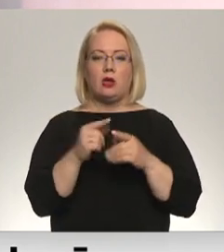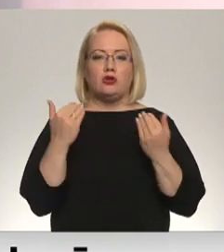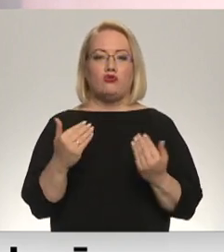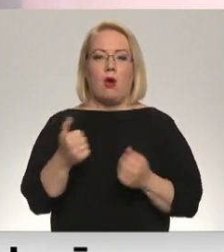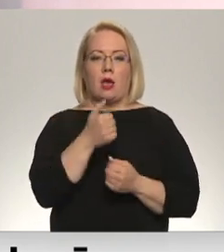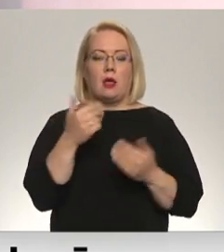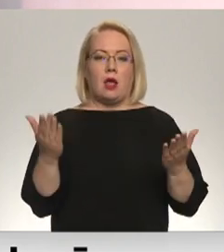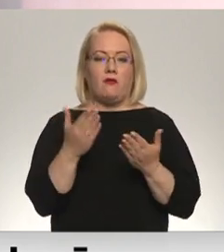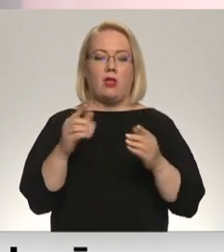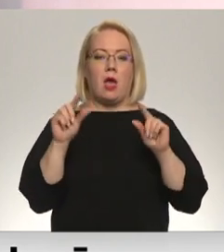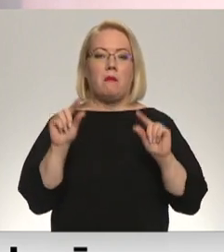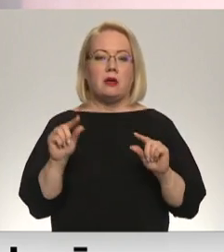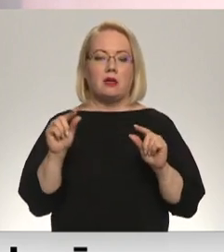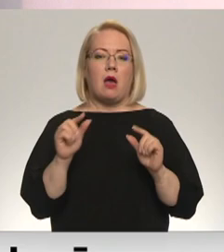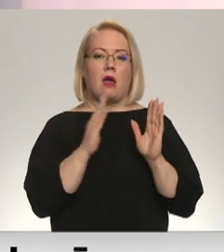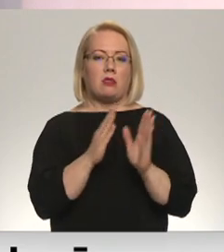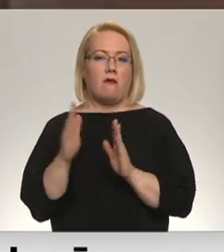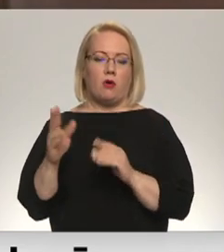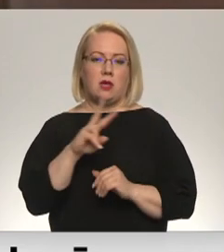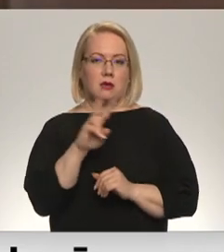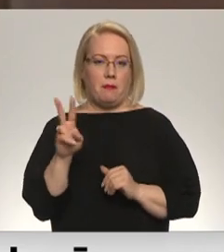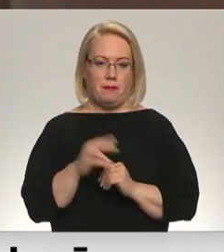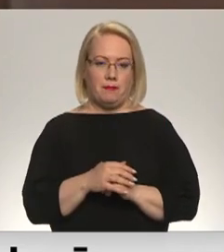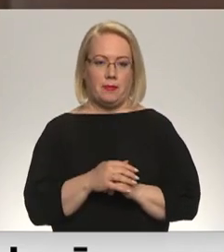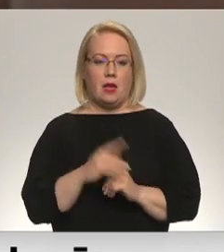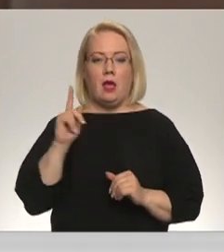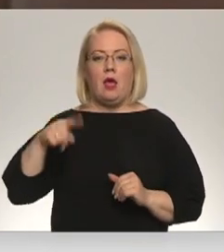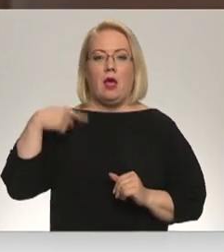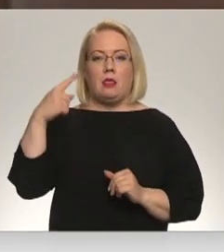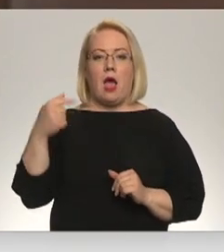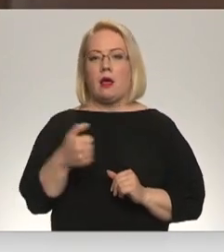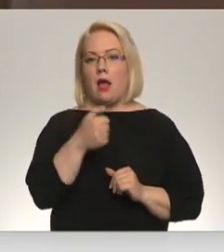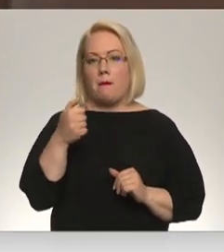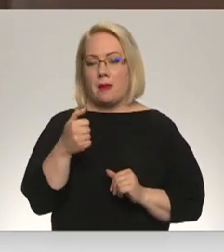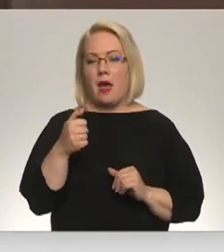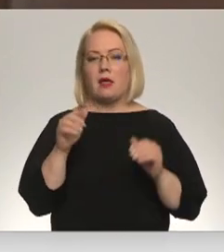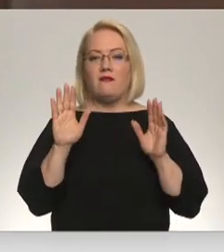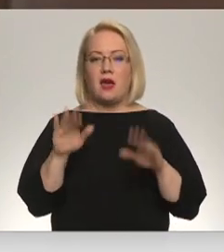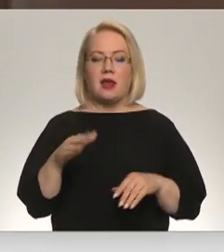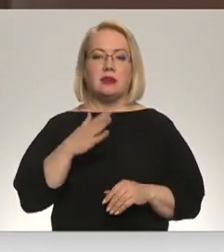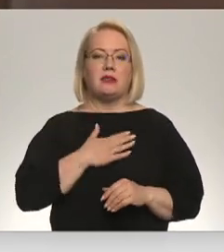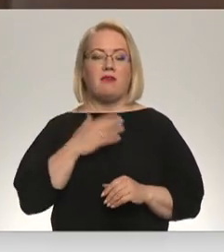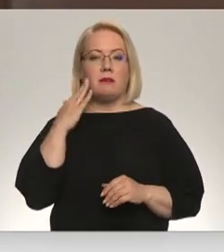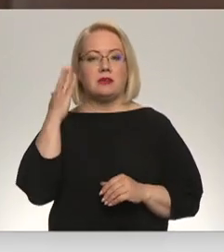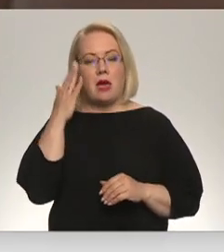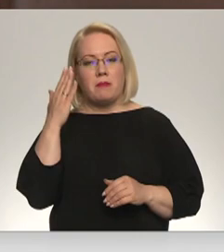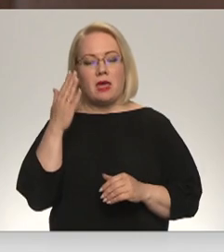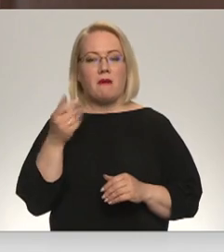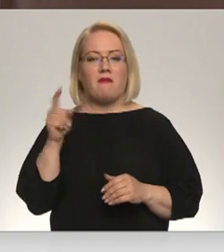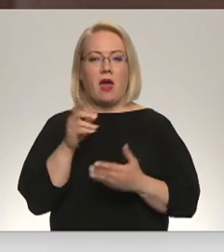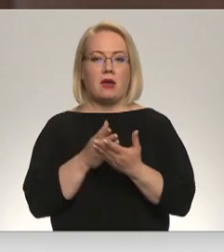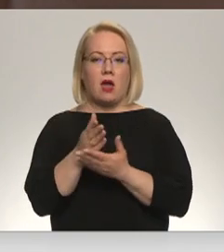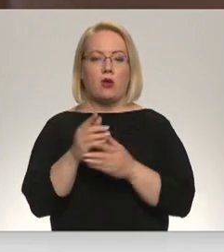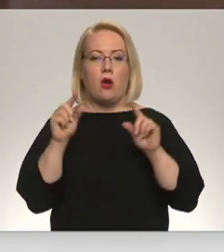ir mazāk kam gatavoties. Nākamgad jau varēs uz saviem sapņiem vairāk iet, tāpēc, ka